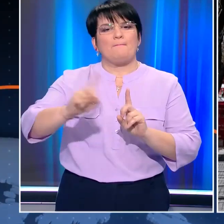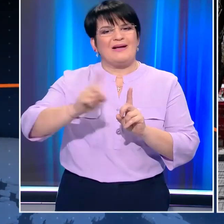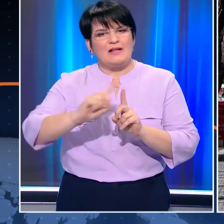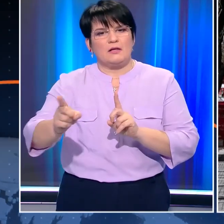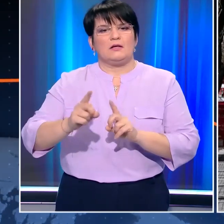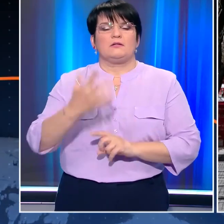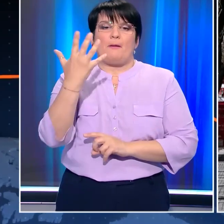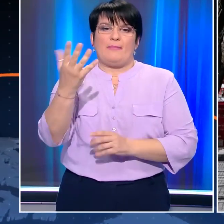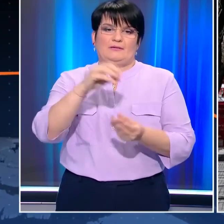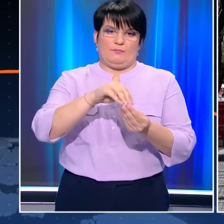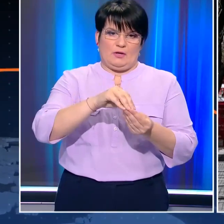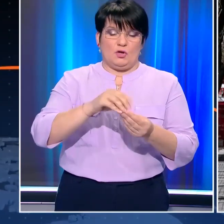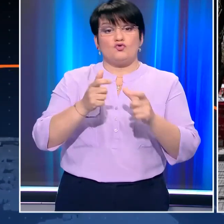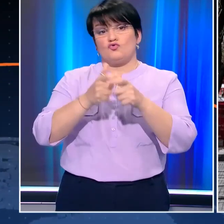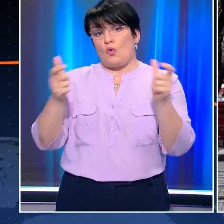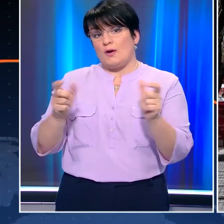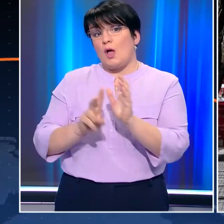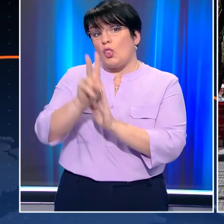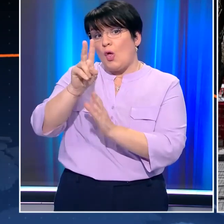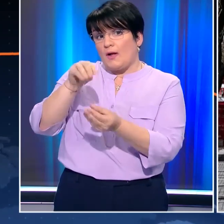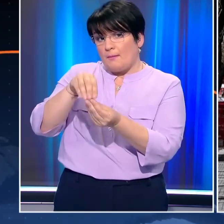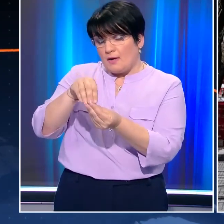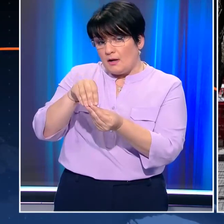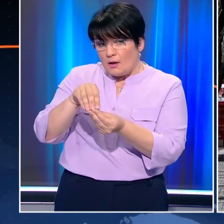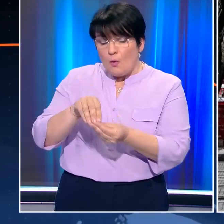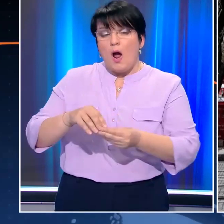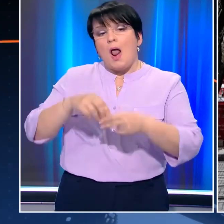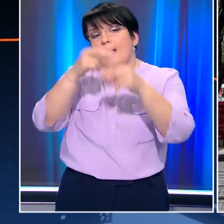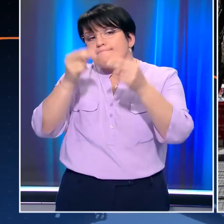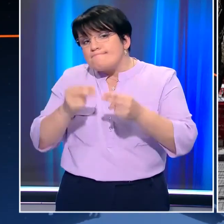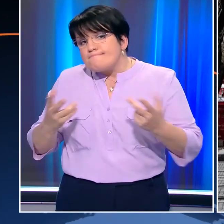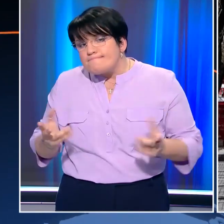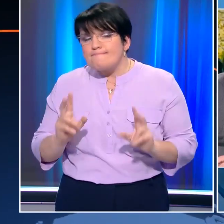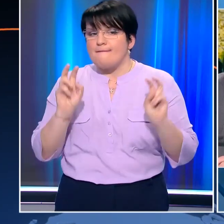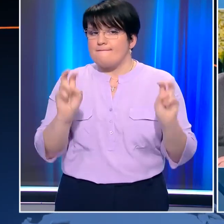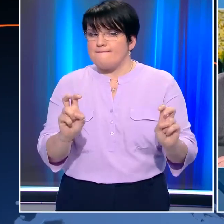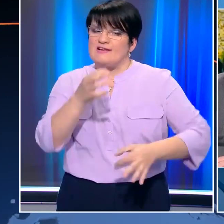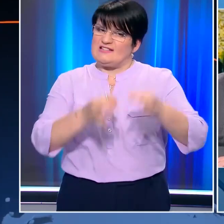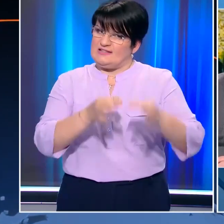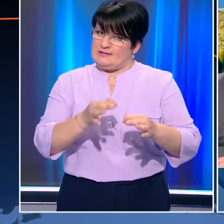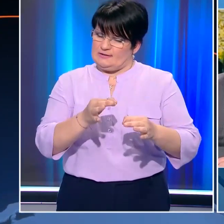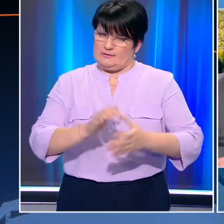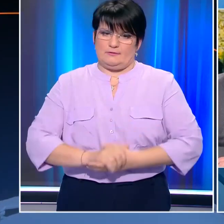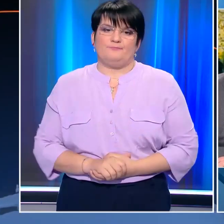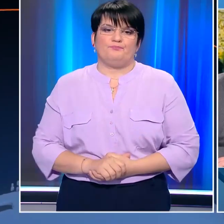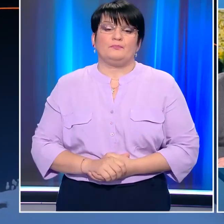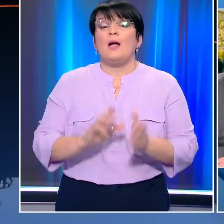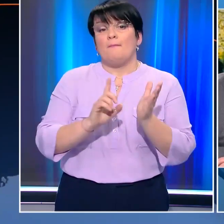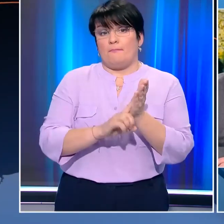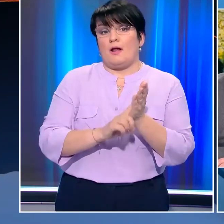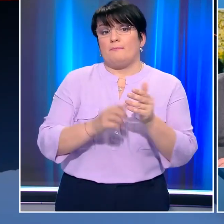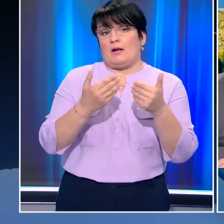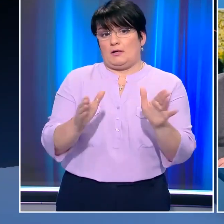στις 5 Απριλίου, ενώ των σχολείων στις 12 Απριλίου, με όλα τα ενδεχόμενα να παραμένουν ανοιχτά. Νομίζω ότι πρέπει να ανοίξουμε, δεν